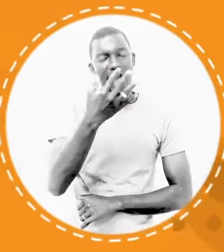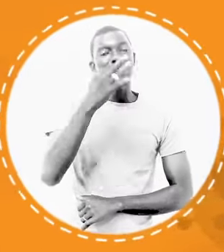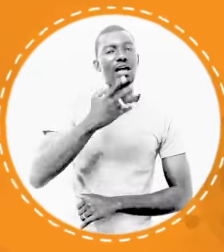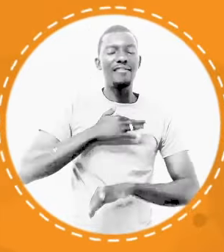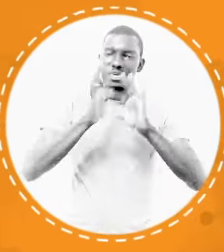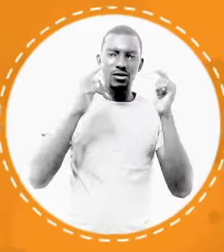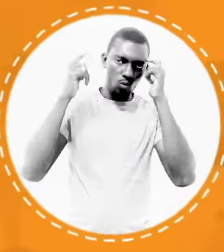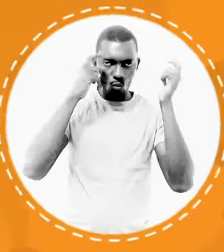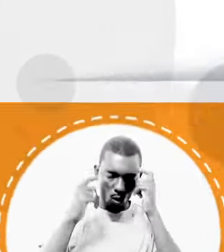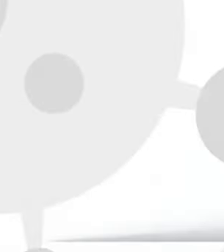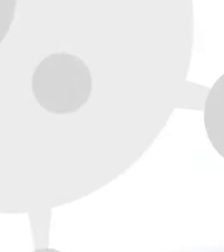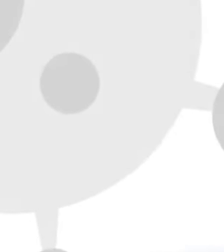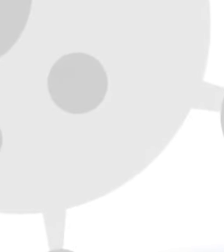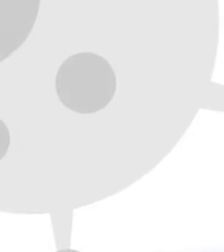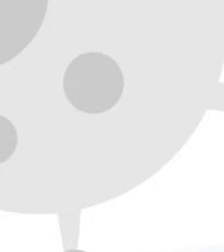Muzika